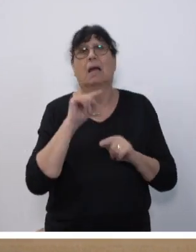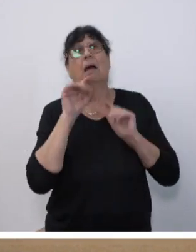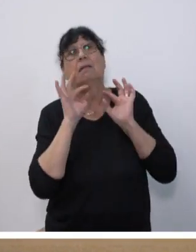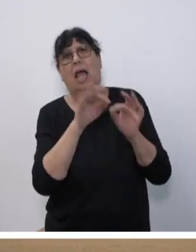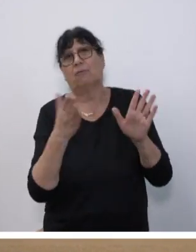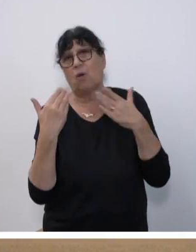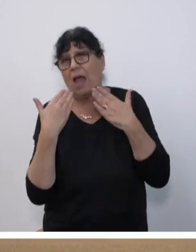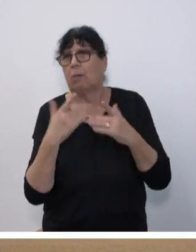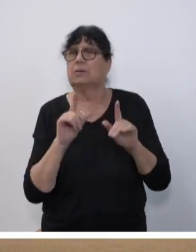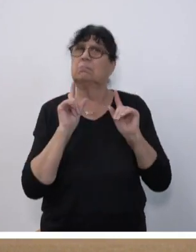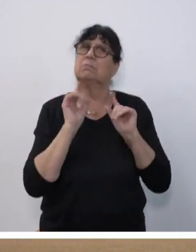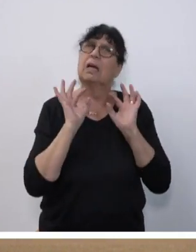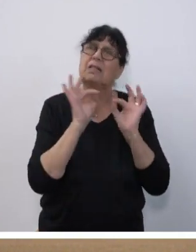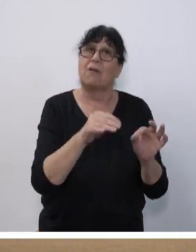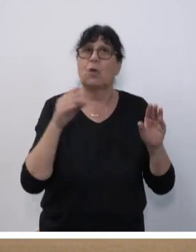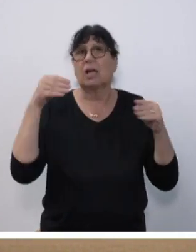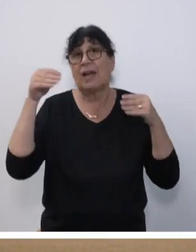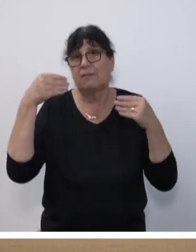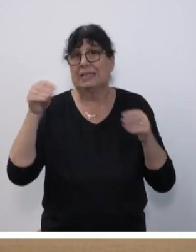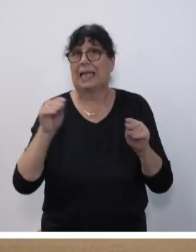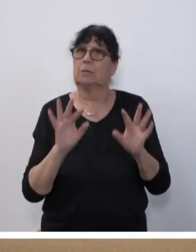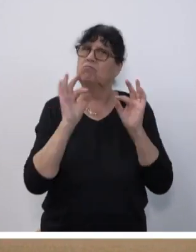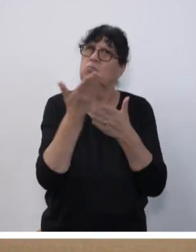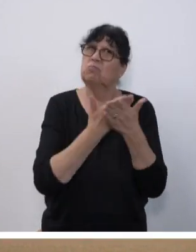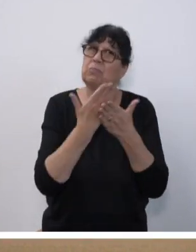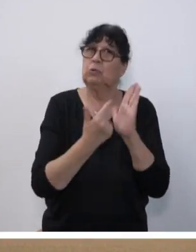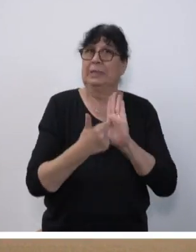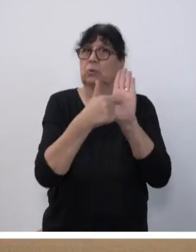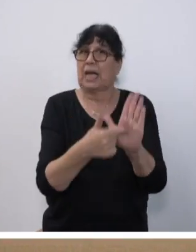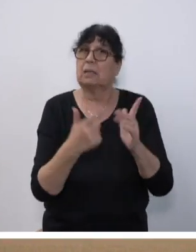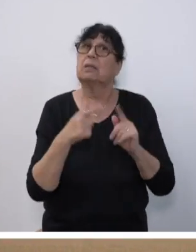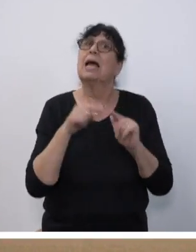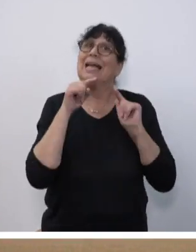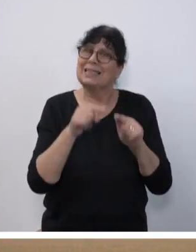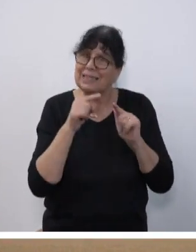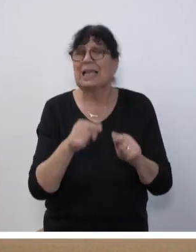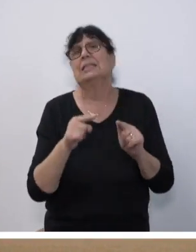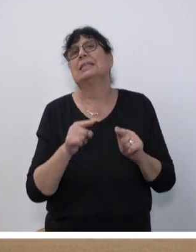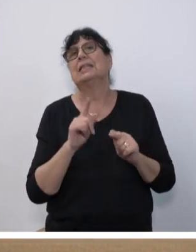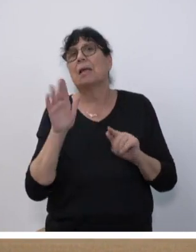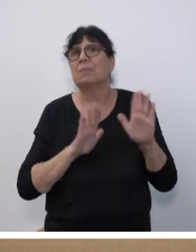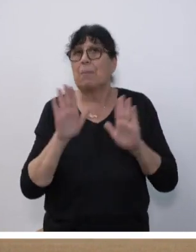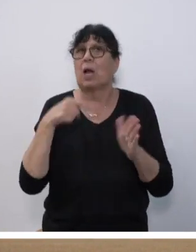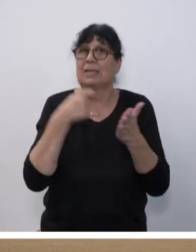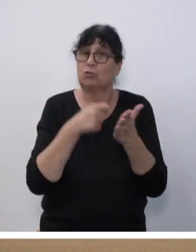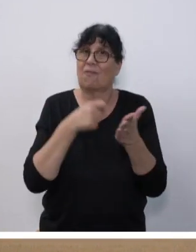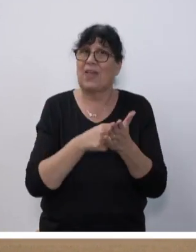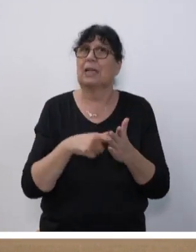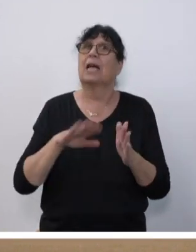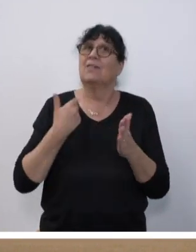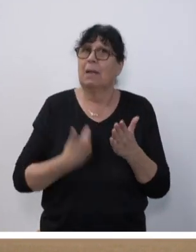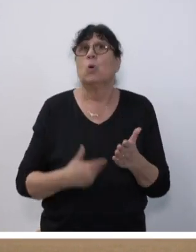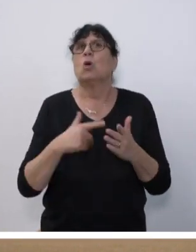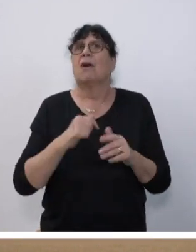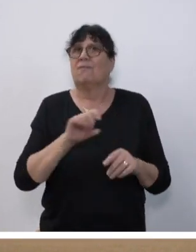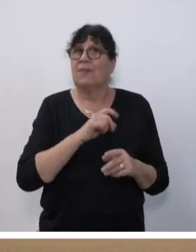dafür zu qualifizieren, hier mit gutem Beispiel voranzugehen, das ist die Mühe aller Demokratinnen und Demokraten wert. Und ich freue mich darauf, dass dieses